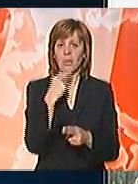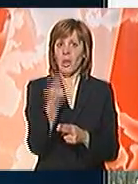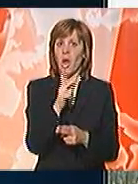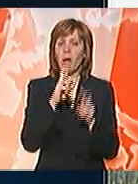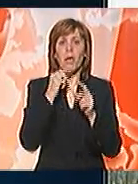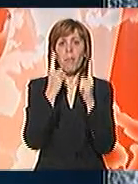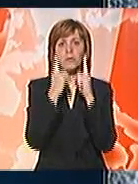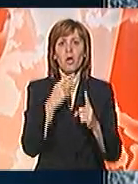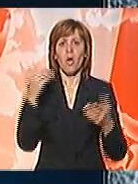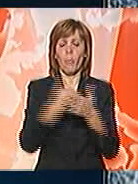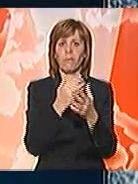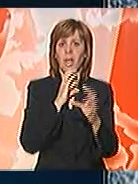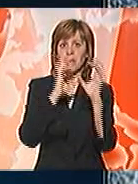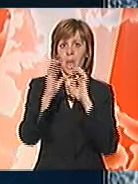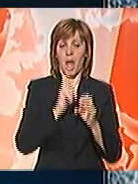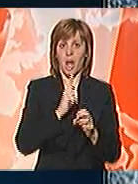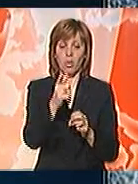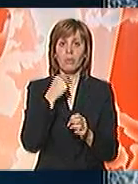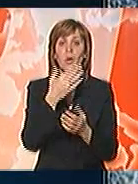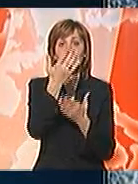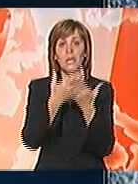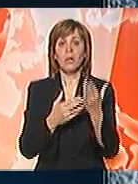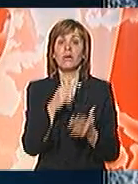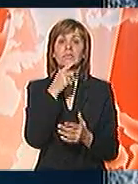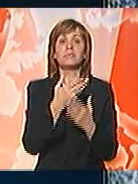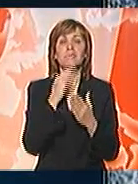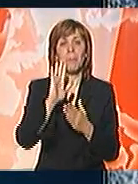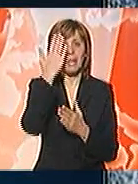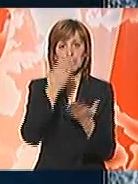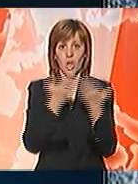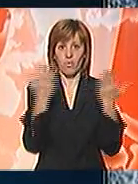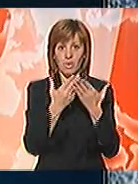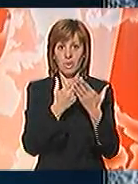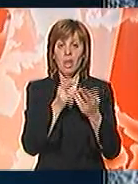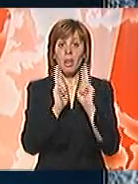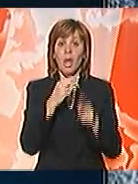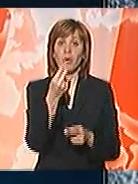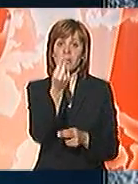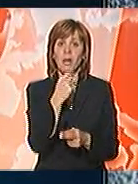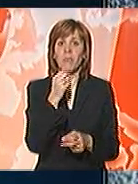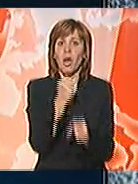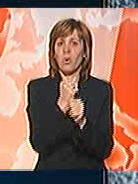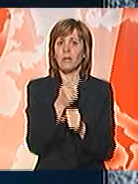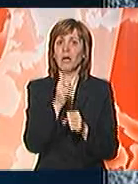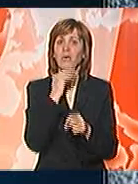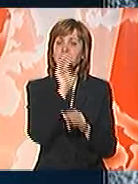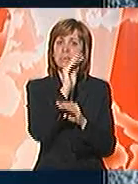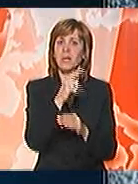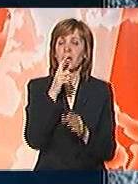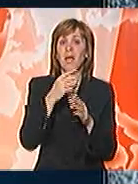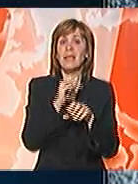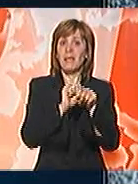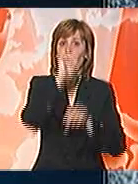alternativa obnavljanju dialoga, ocenio Jeremić u intervju za Blitz. Na pitanje je kako će Srbija reagovati na najavljeno uspostavljanje